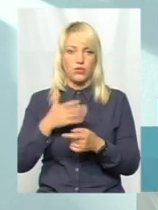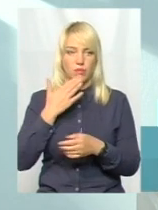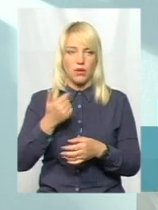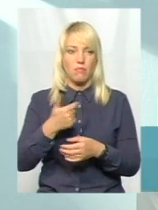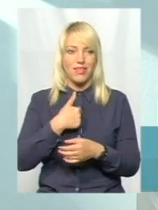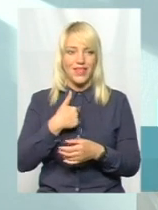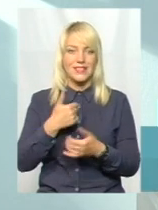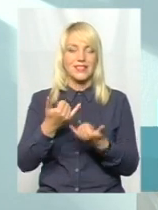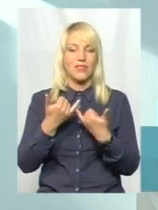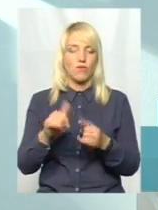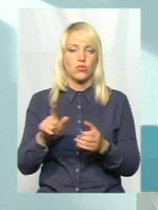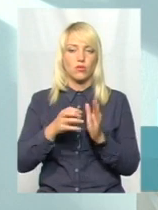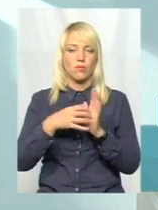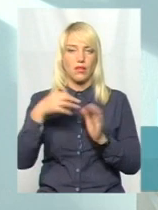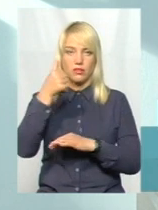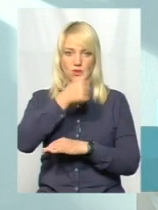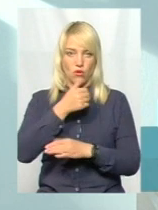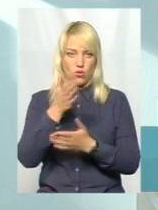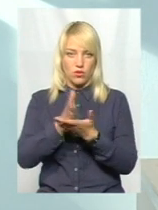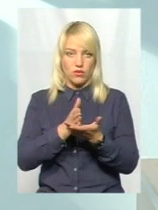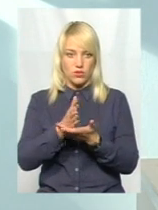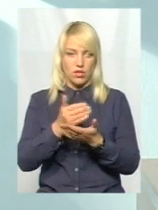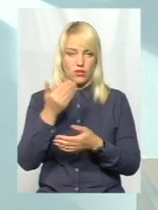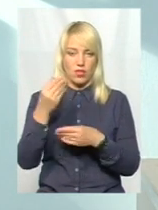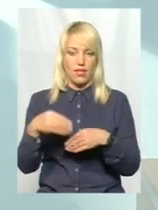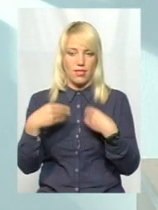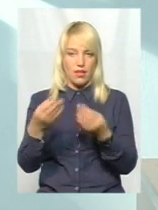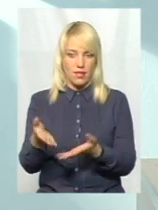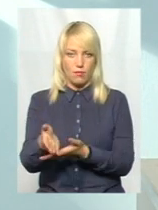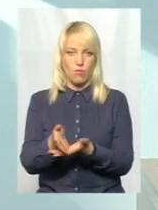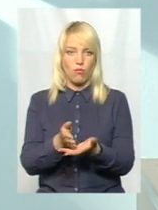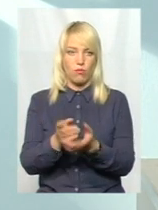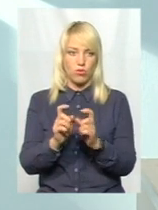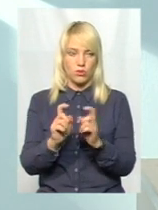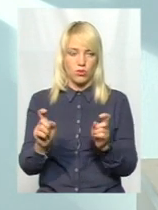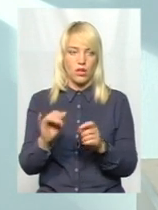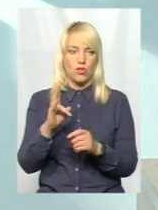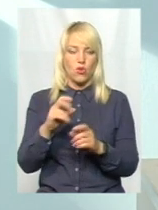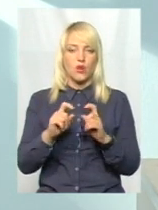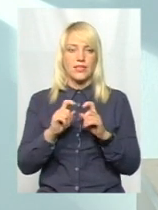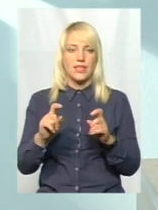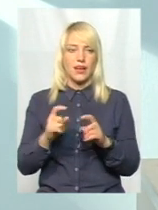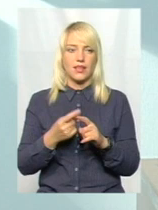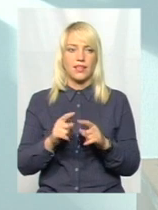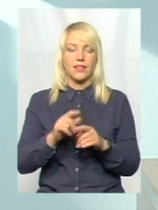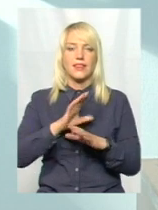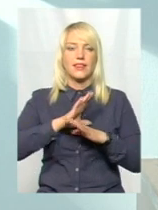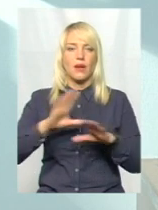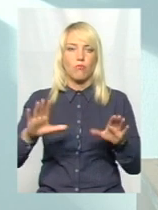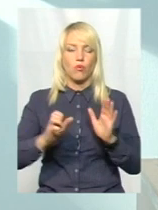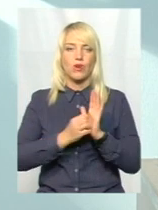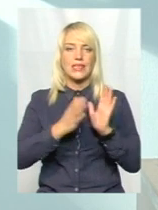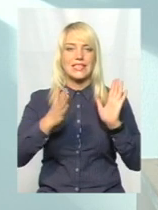15 років на ринку, так, ми надаємо ці послуги. Але заклад наразі на момент перевірки був незареєстрований.